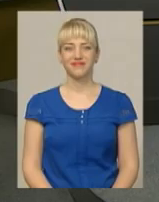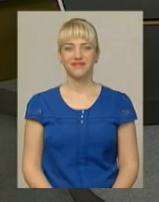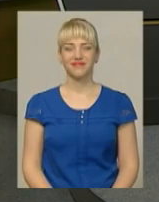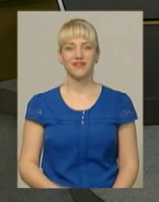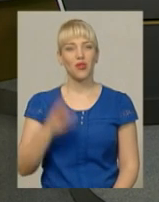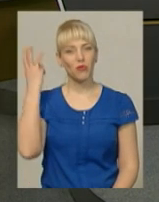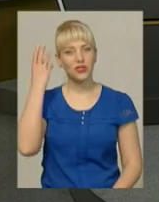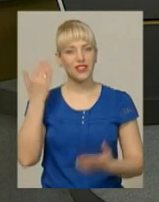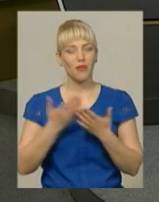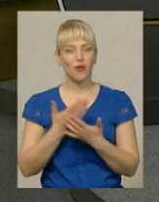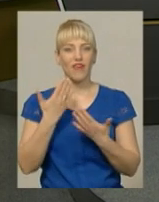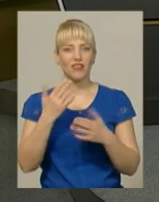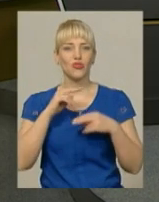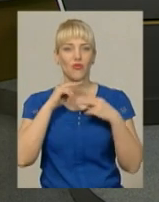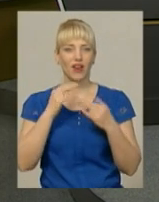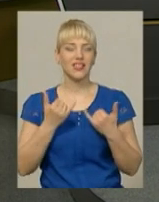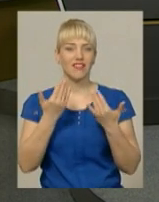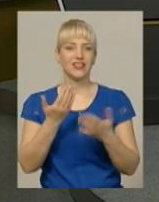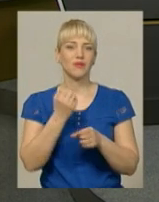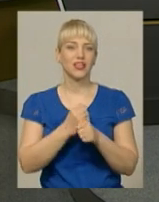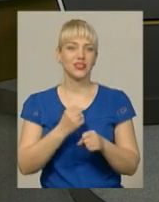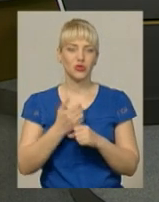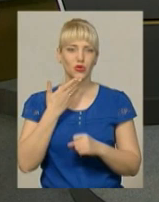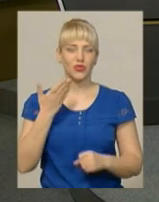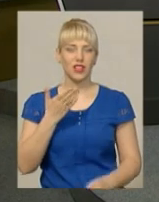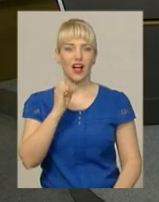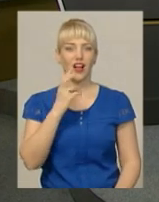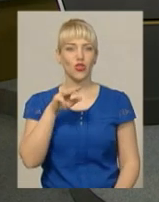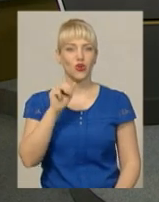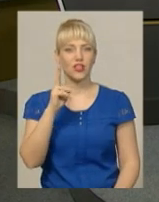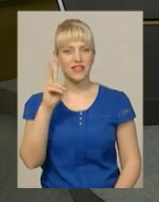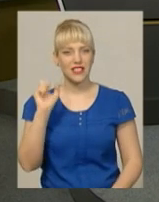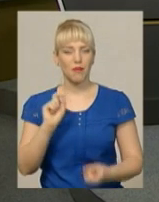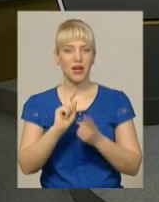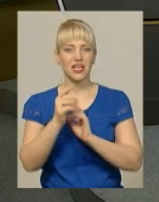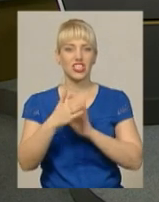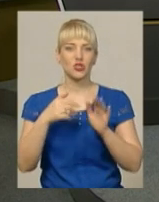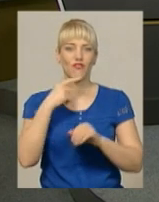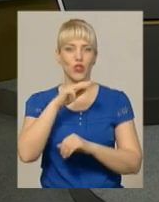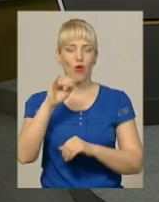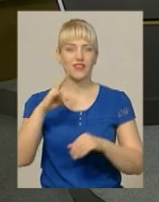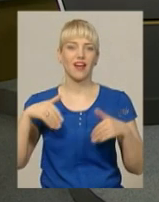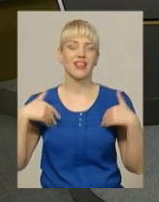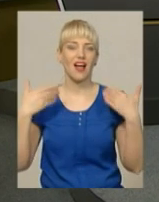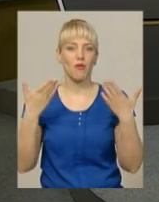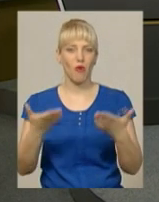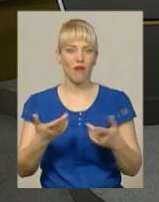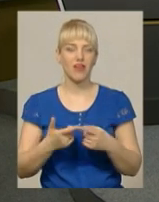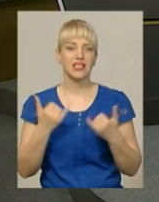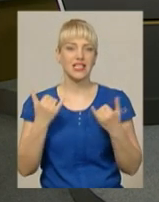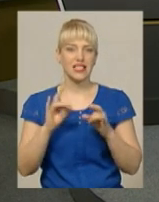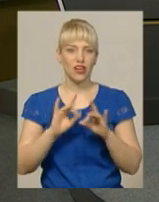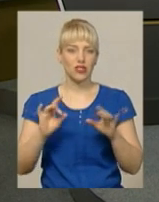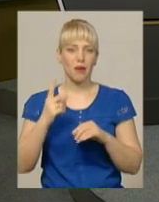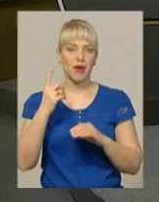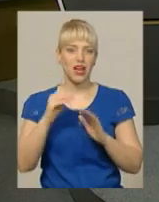Подільська панорама, до вашої уваги. В студії працюють ведуча Ярослава Антушевська, перекладач на жестову мову Оксана Фіновська. Ми вітаємо вас. І зараз